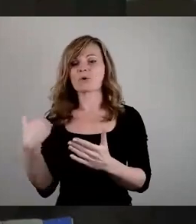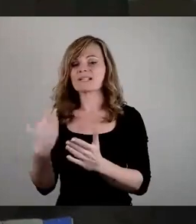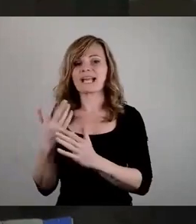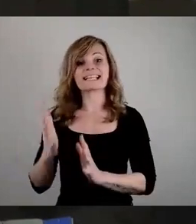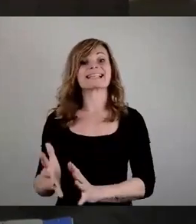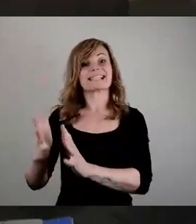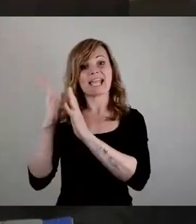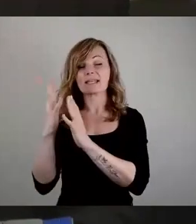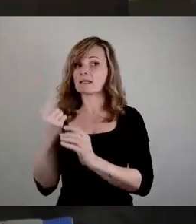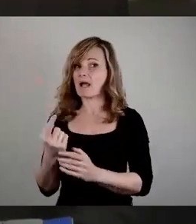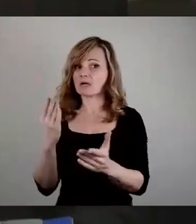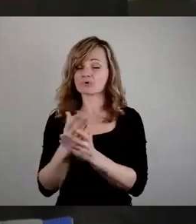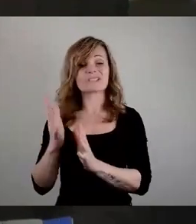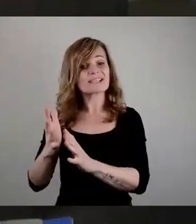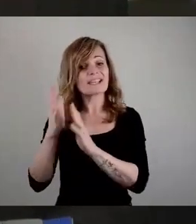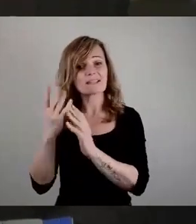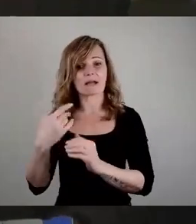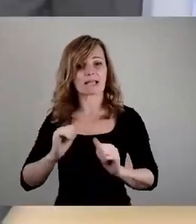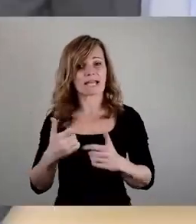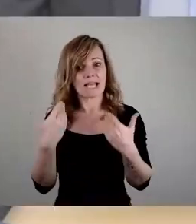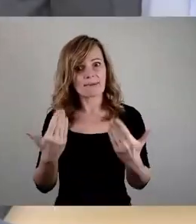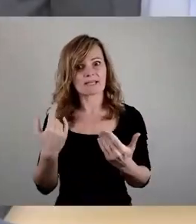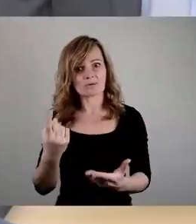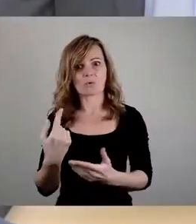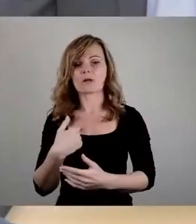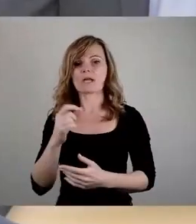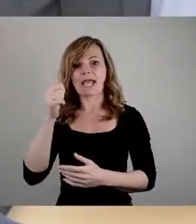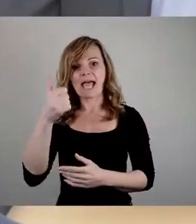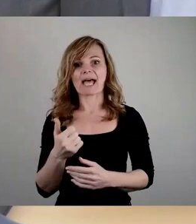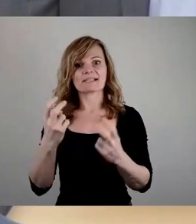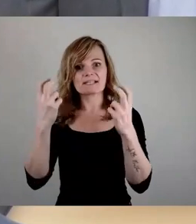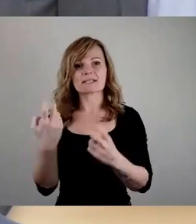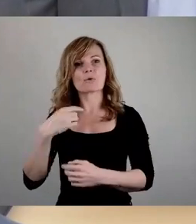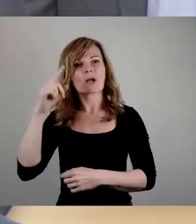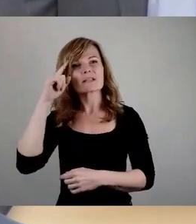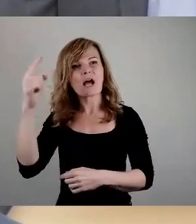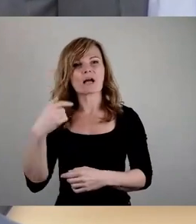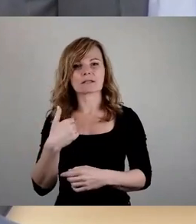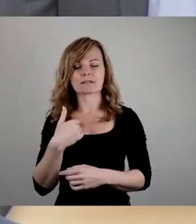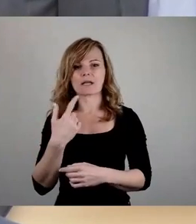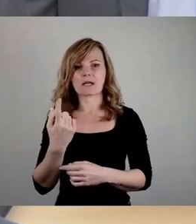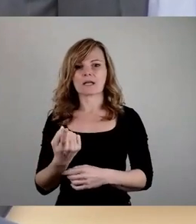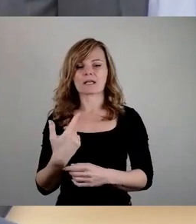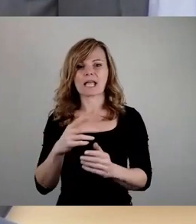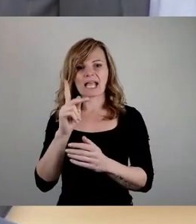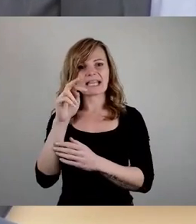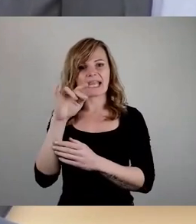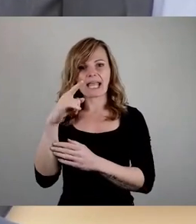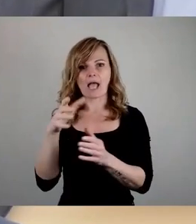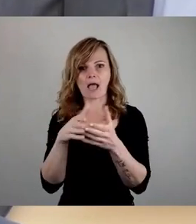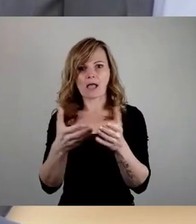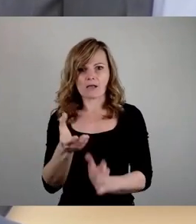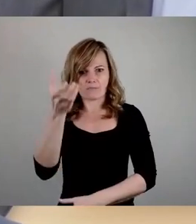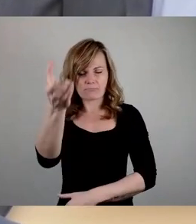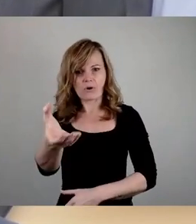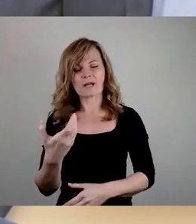Jahren, seit zehn Jahren erlebe ich das. Ich habe in der ersten Sitzung gedacht, ich lege Ihnen jeder einen Knicker auf den Tisch. Mittlerweile weiß ich, dass Sie